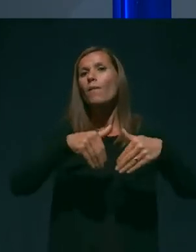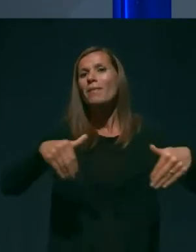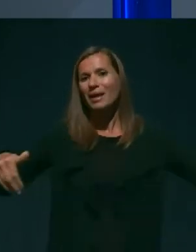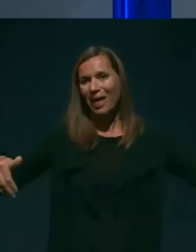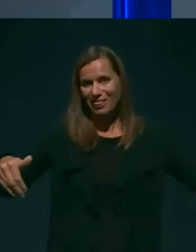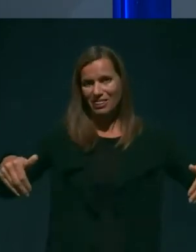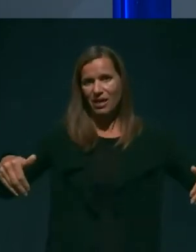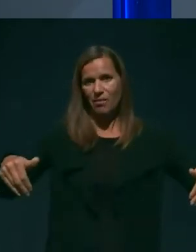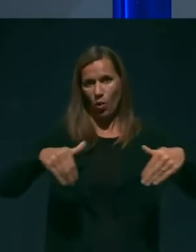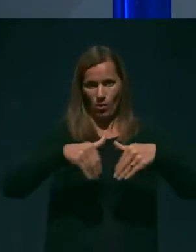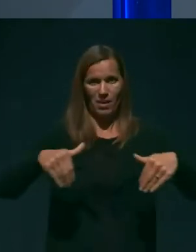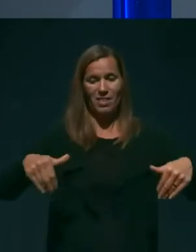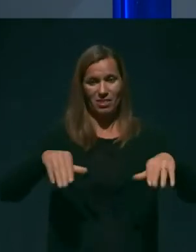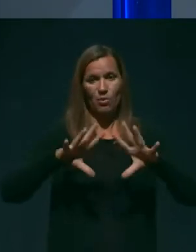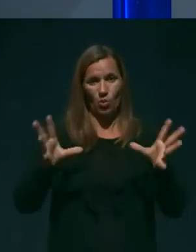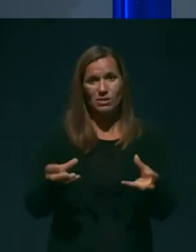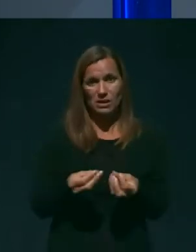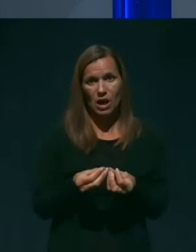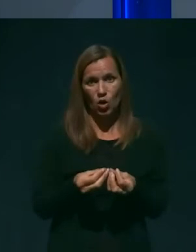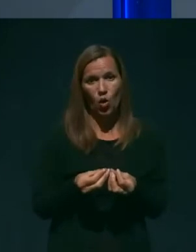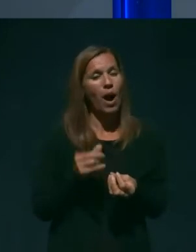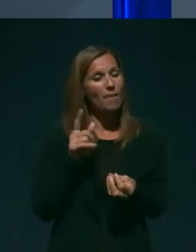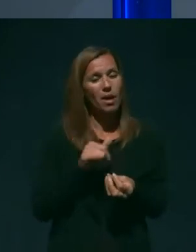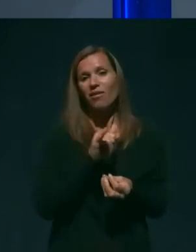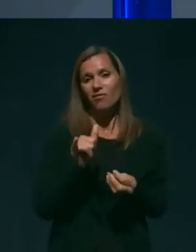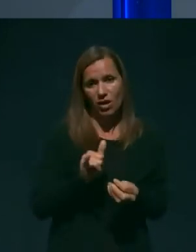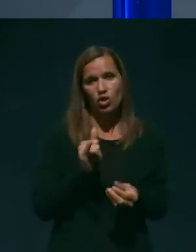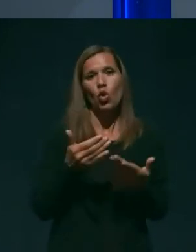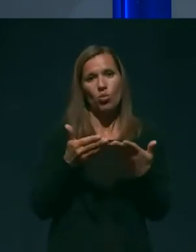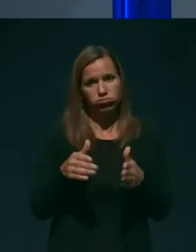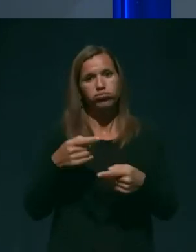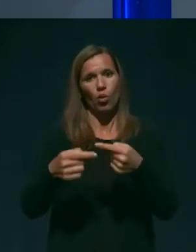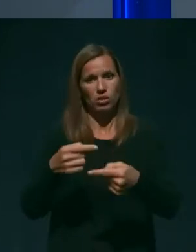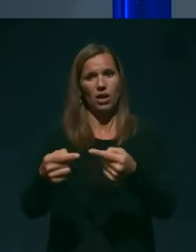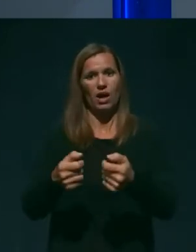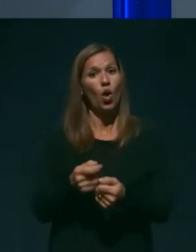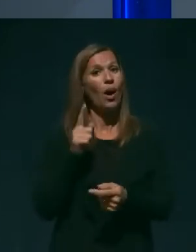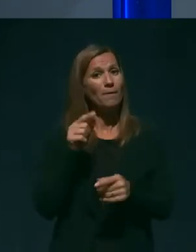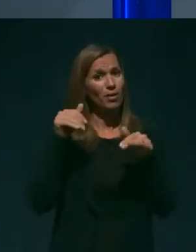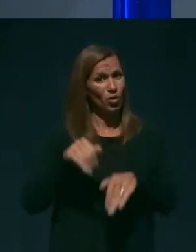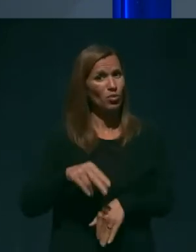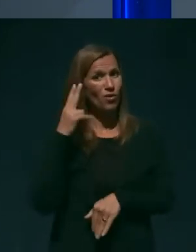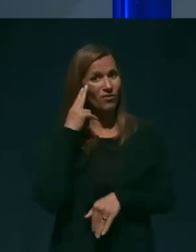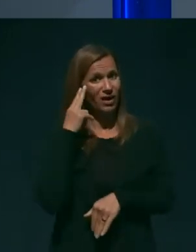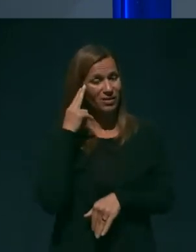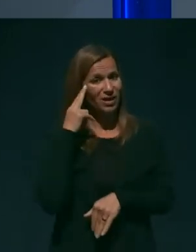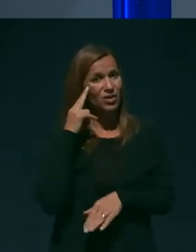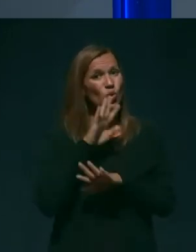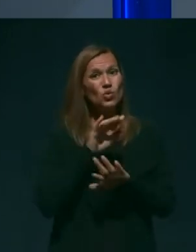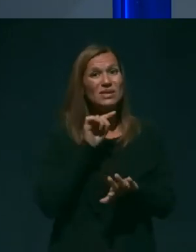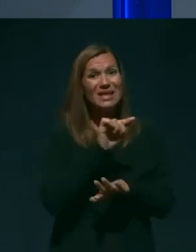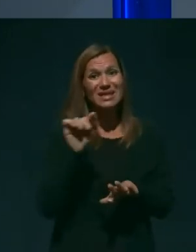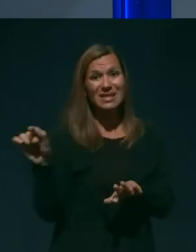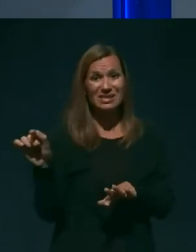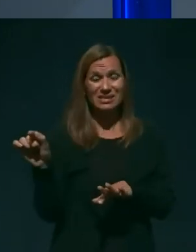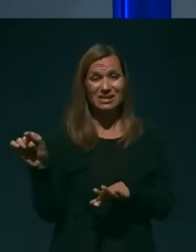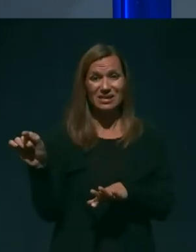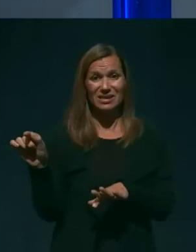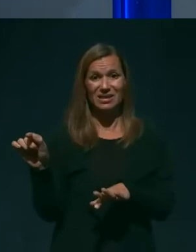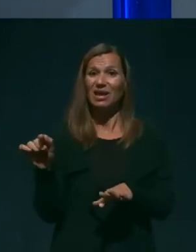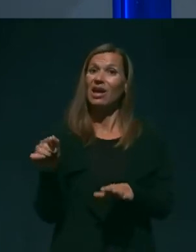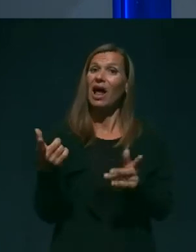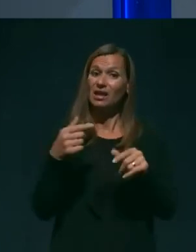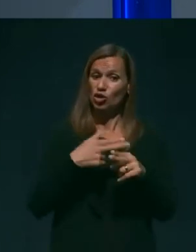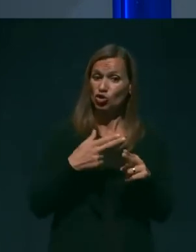omejenem obsegu je vedno potekal, se je bilo treba zavedati, da vsi tisti vključno za državljanje Republike